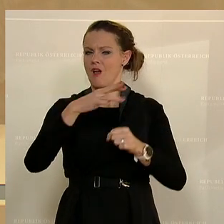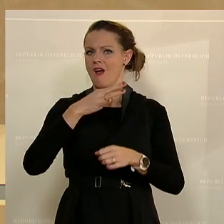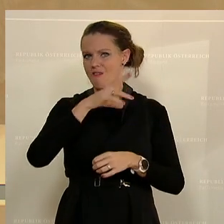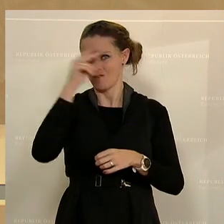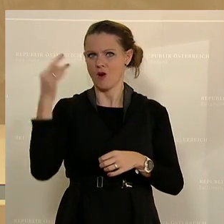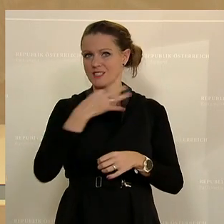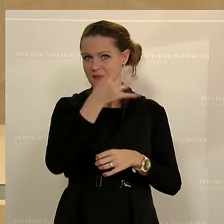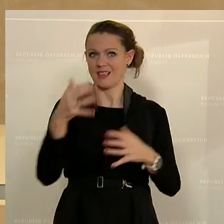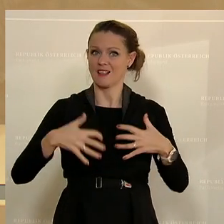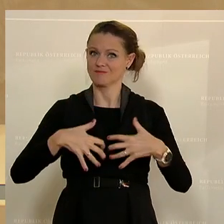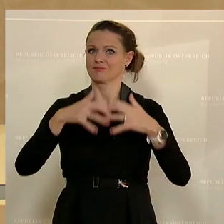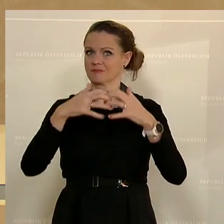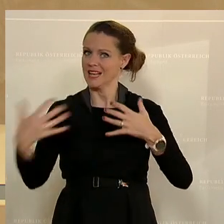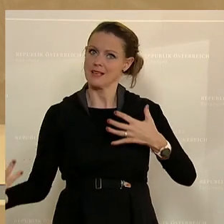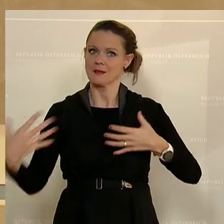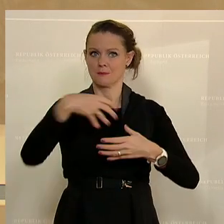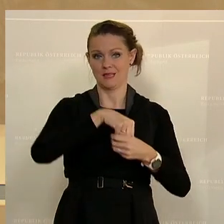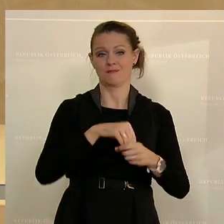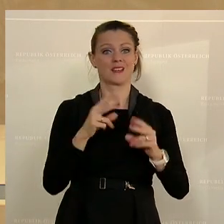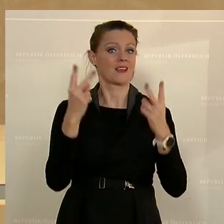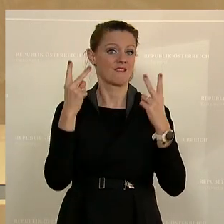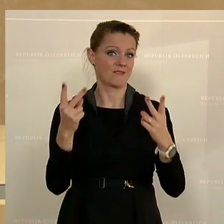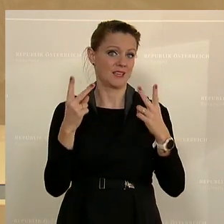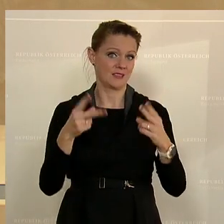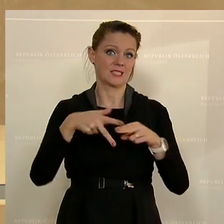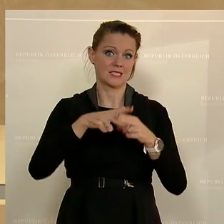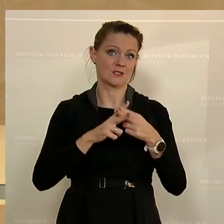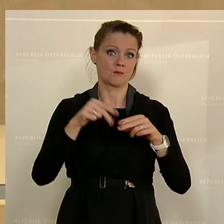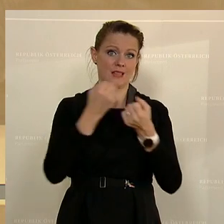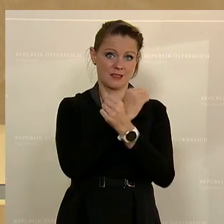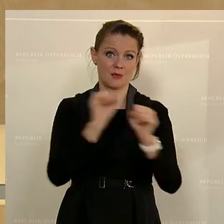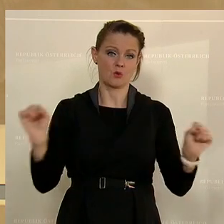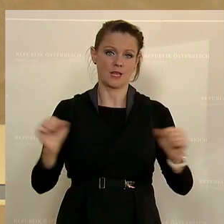denn sie sind ein wichtiges Instrument in unserer Demokratie.